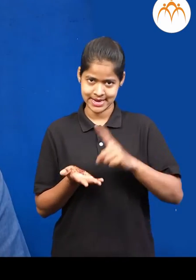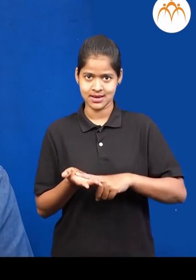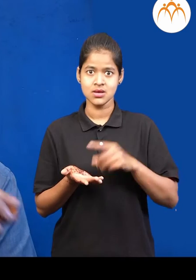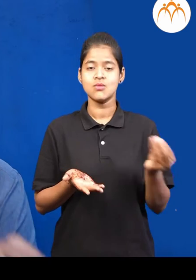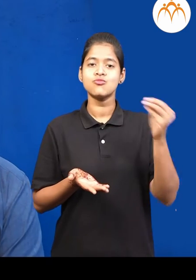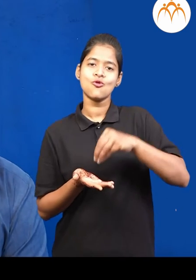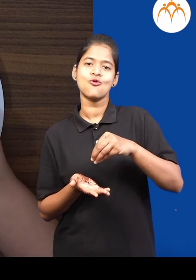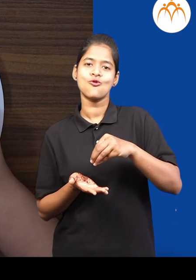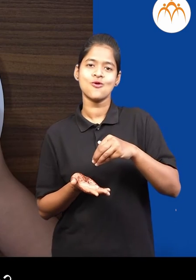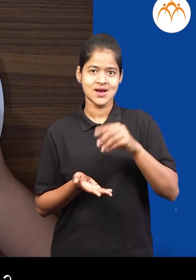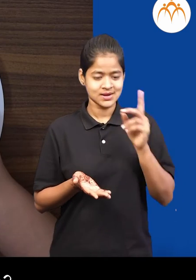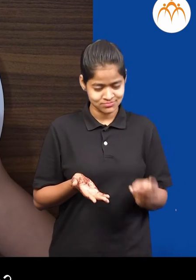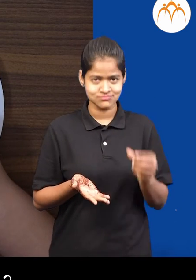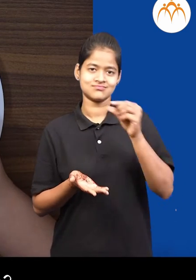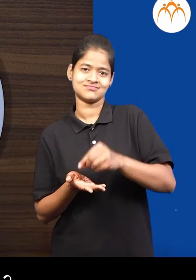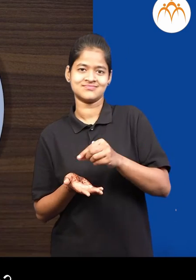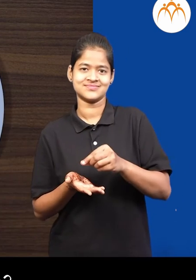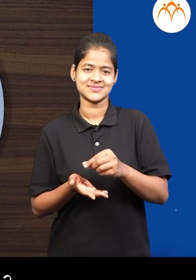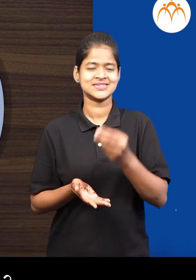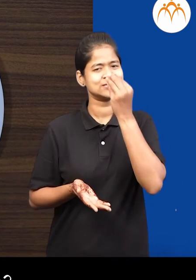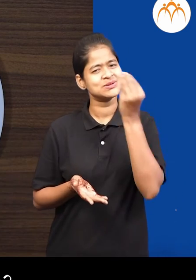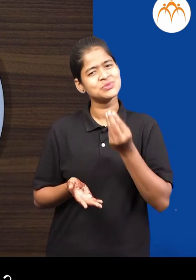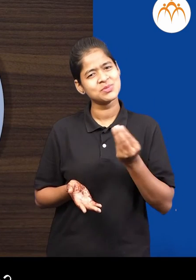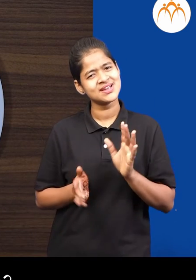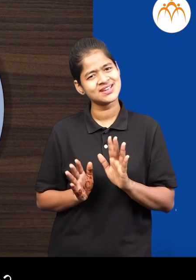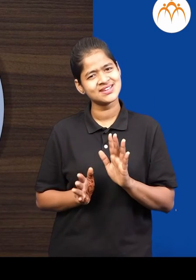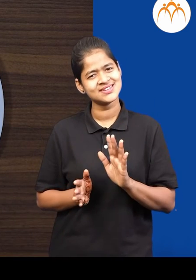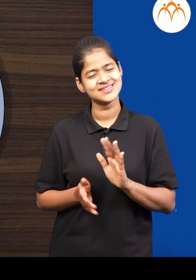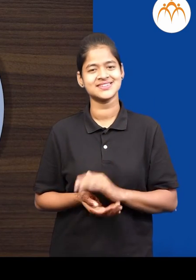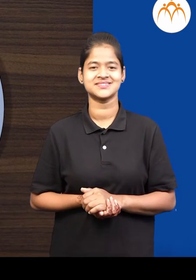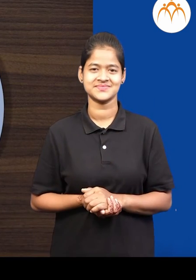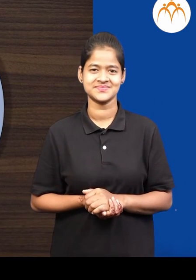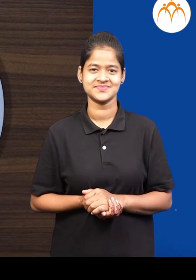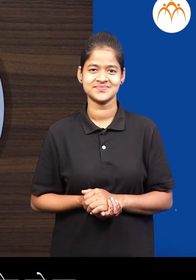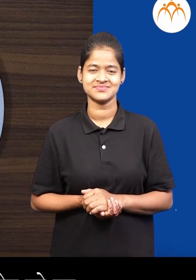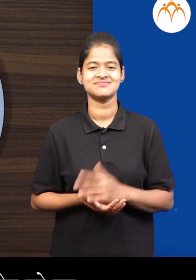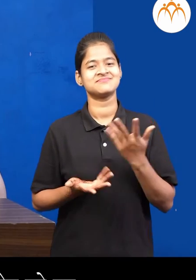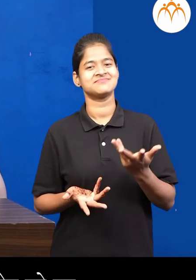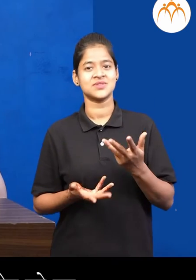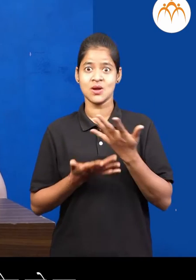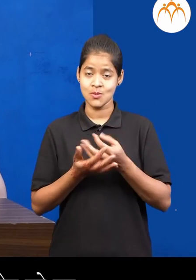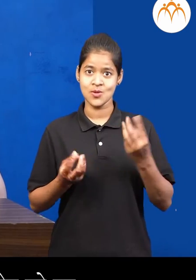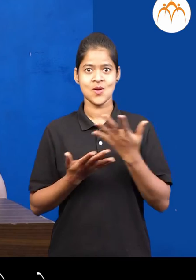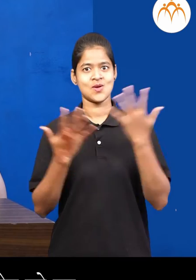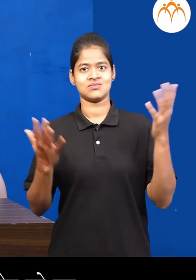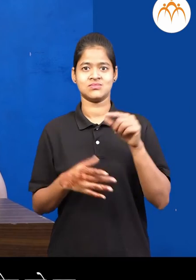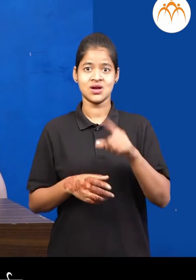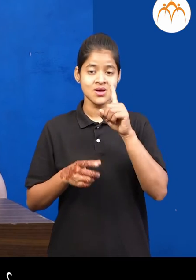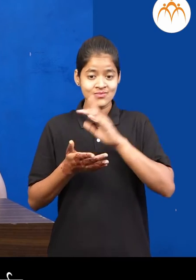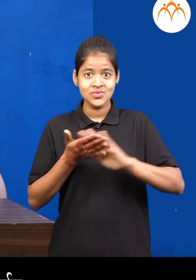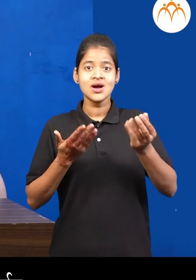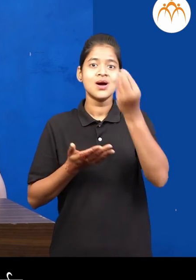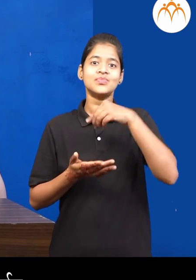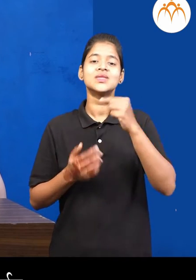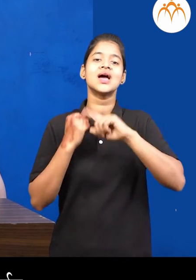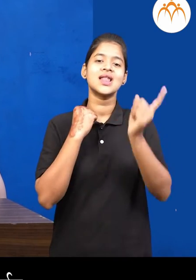ही गे बाबा योड़ात गोड़ा? हो, अनि अत्ता परणत खूब दिल्यात बार का? त्या